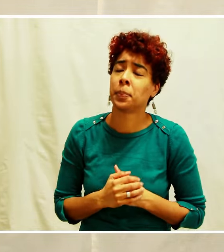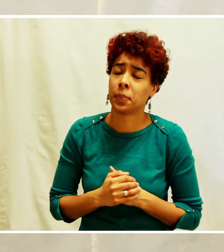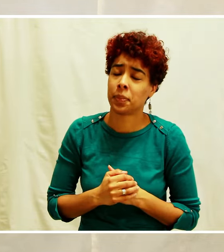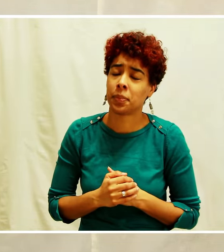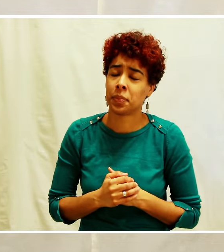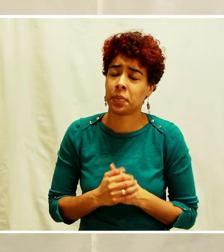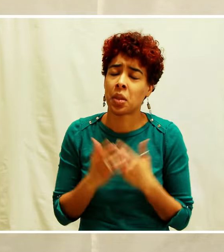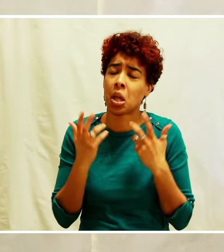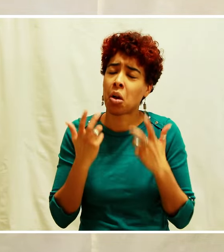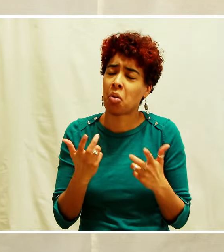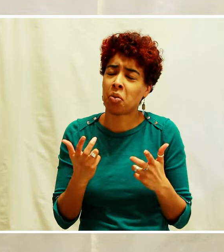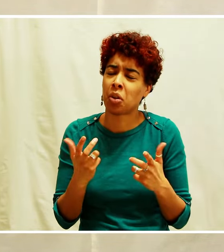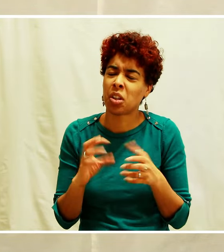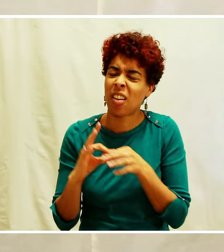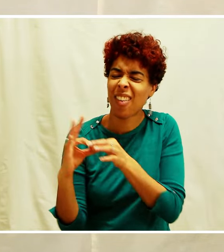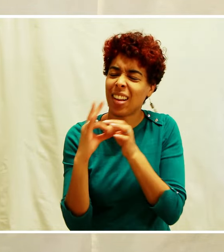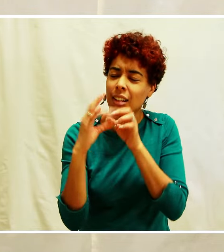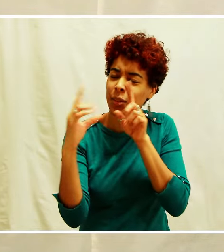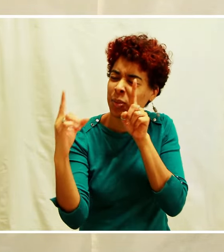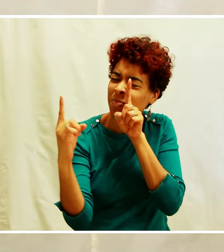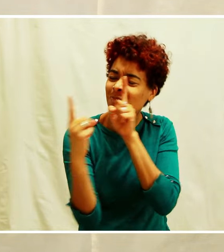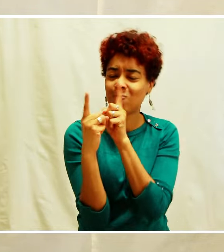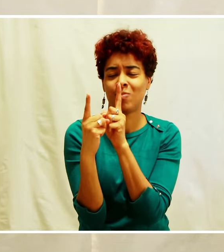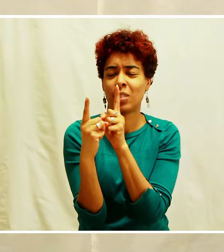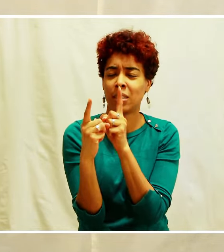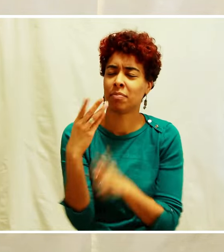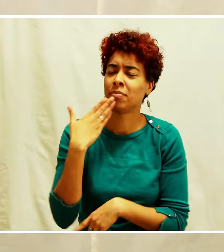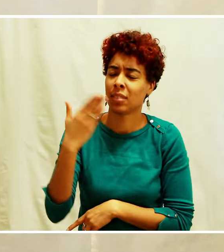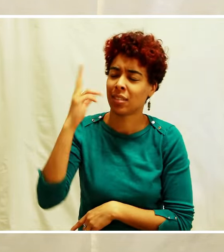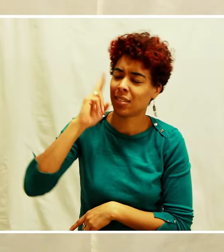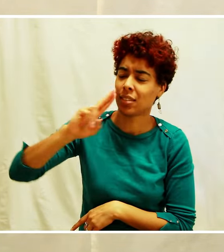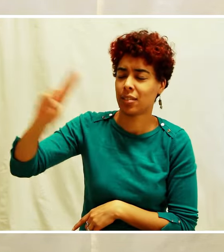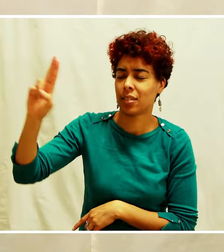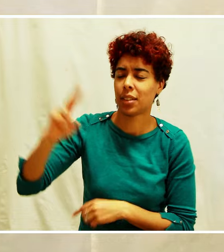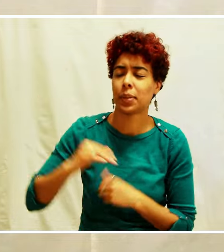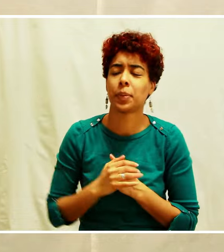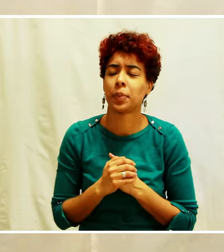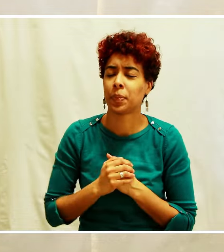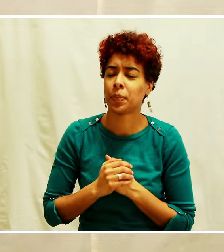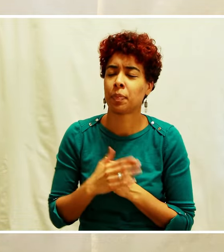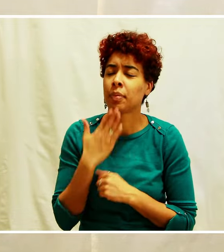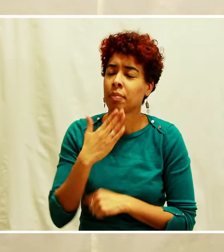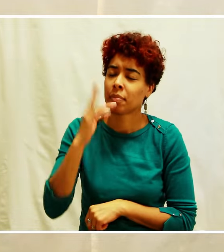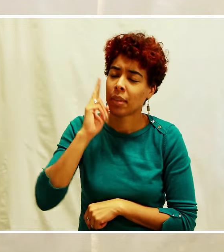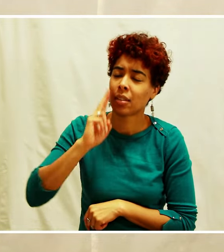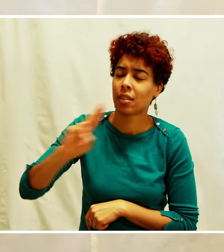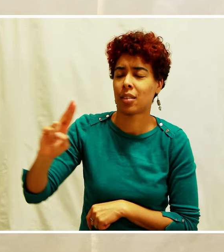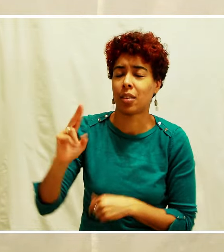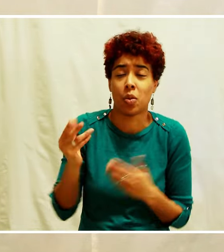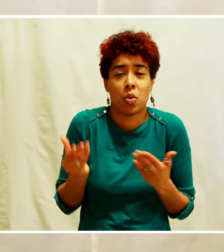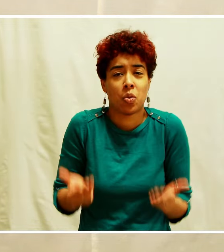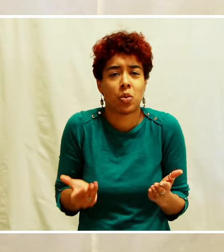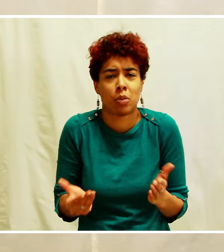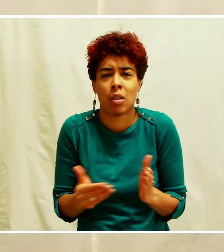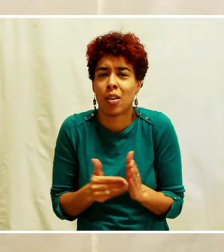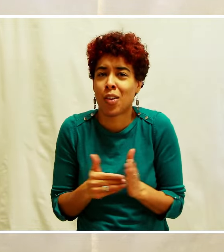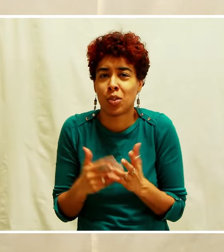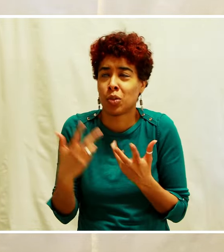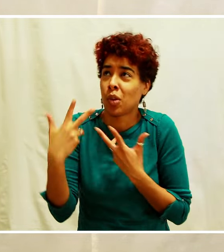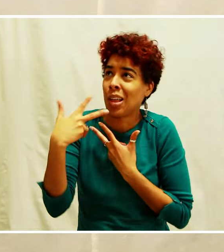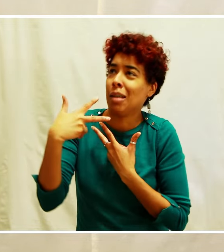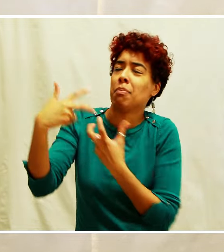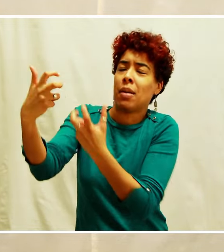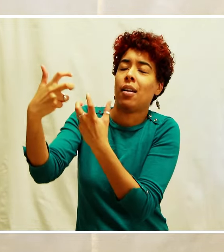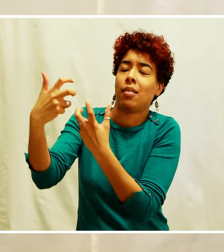venir dans cette relation avec toi. Merci Seigneur. Merci Seigneur parce qu'encore aujourd'hui, tu nous attires à toi